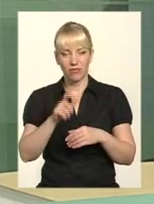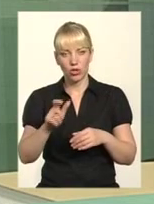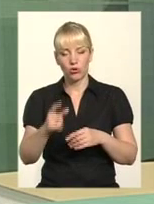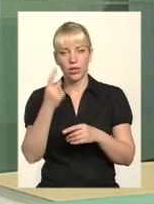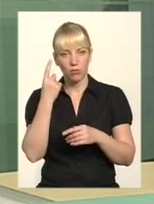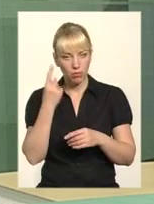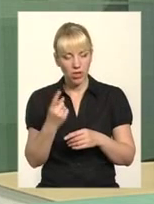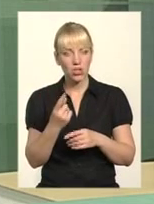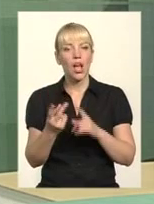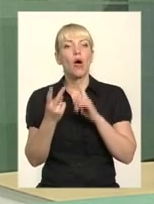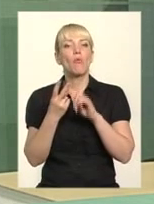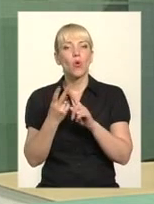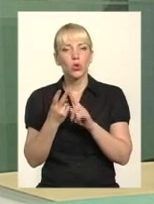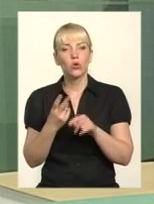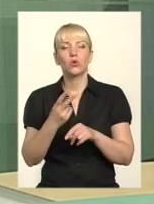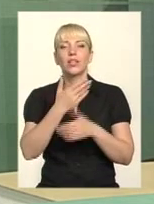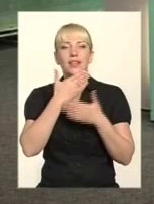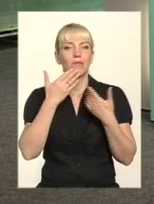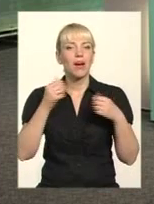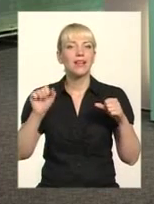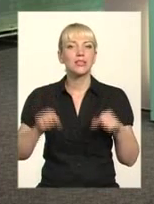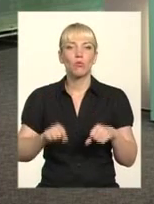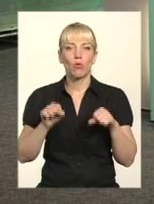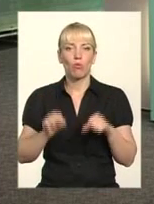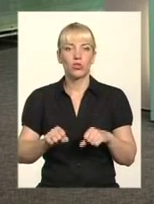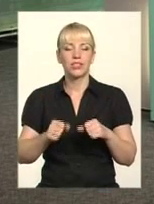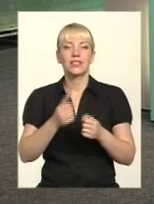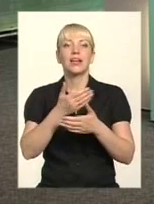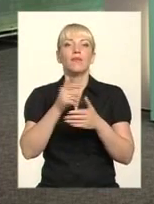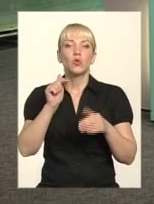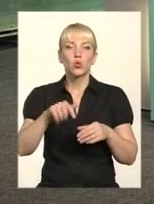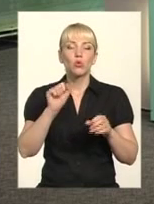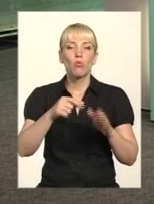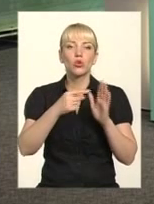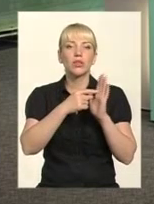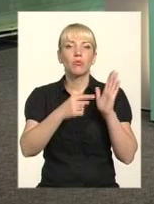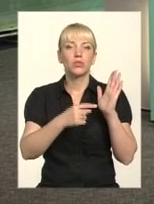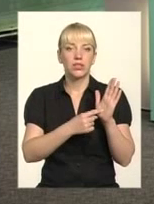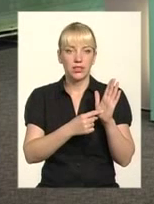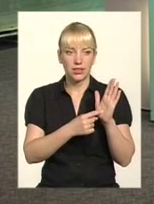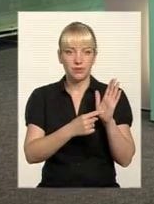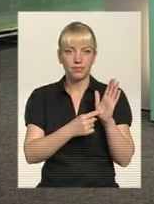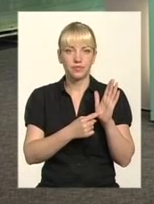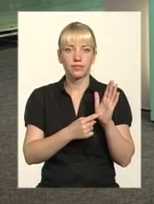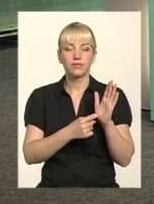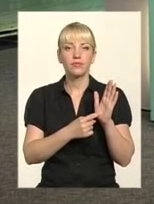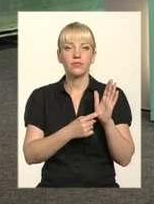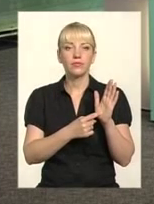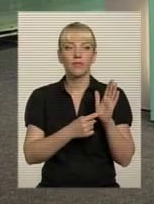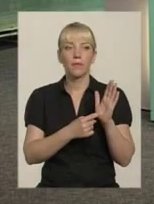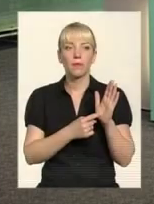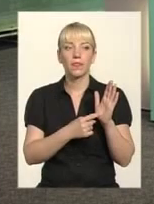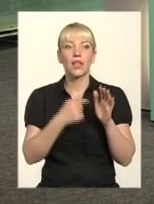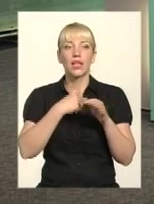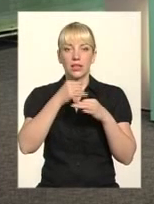а по-друге, немає спроможності. Тут вже можна розділити, скажімо, я не